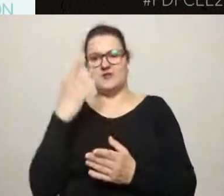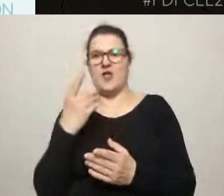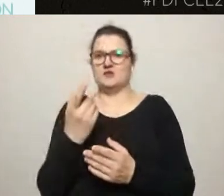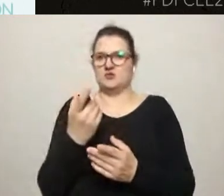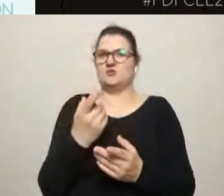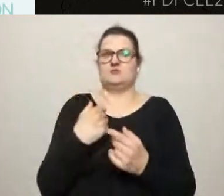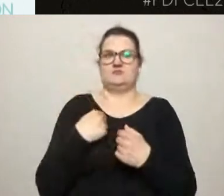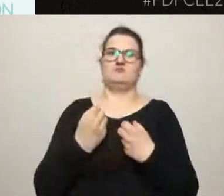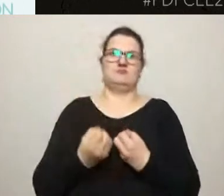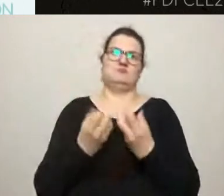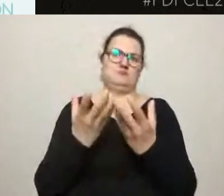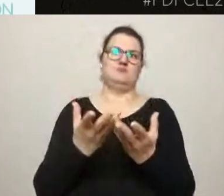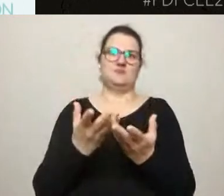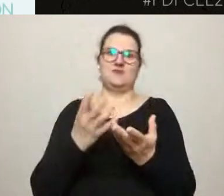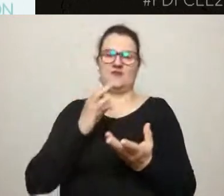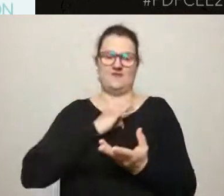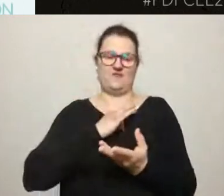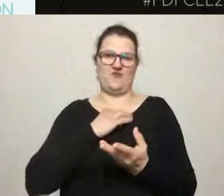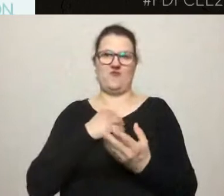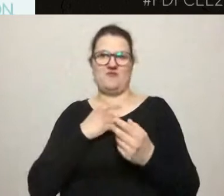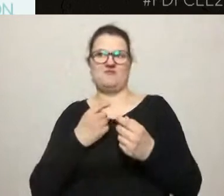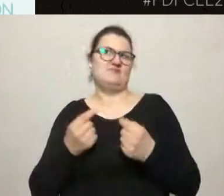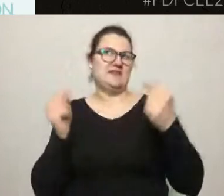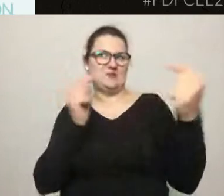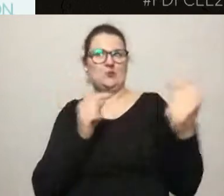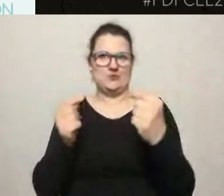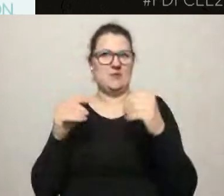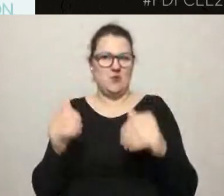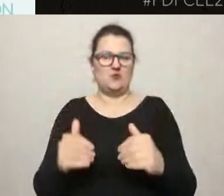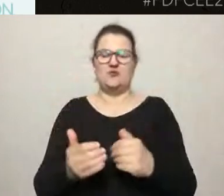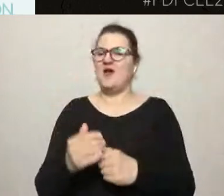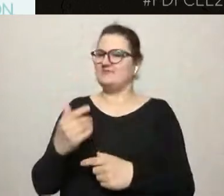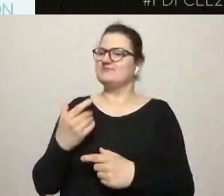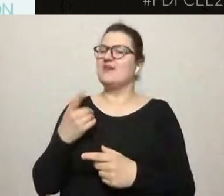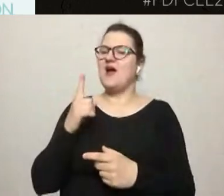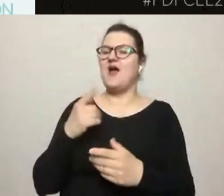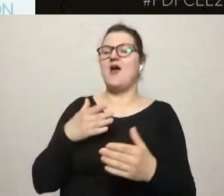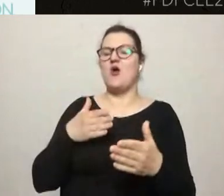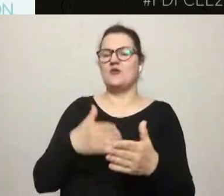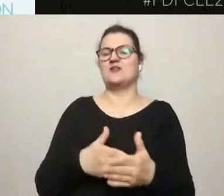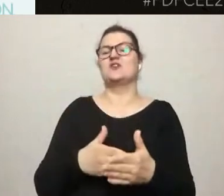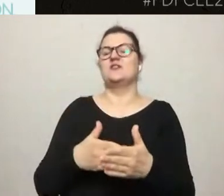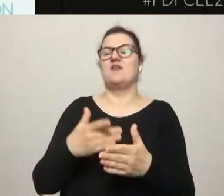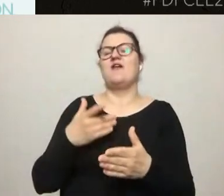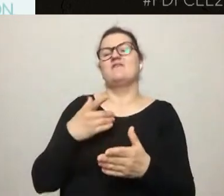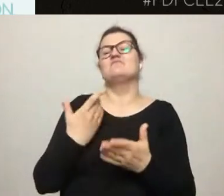pewnym ograniczeniem tej metody jest to, że ona właśnie nie pozwala na taki udział głęboki.